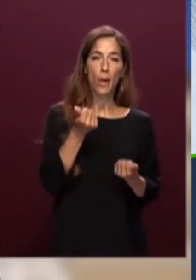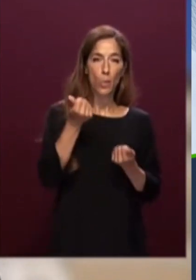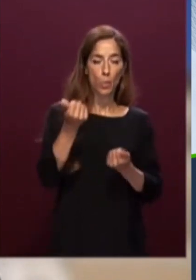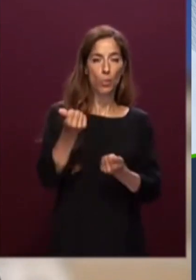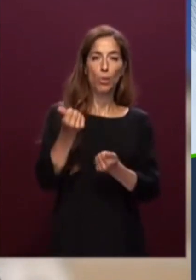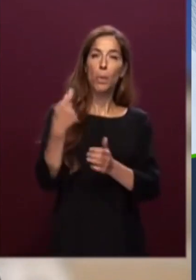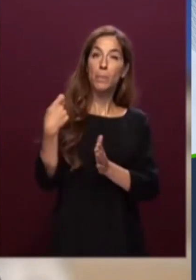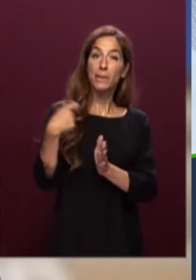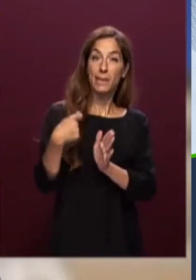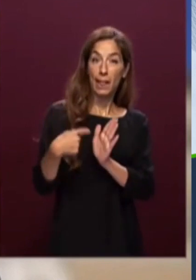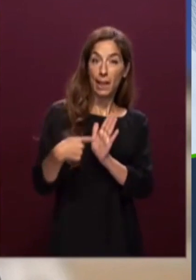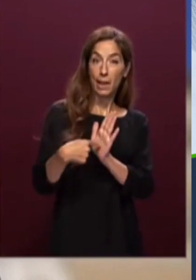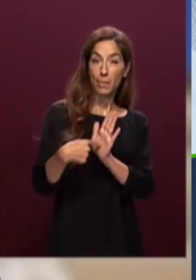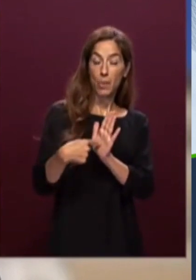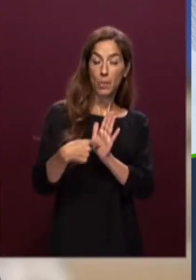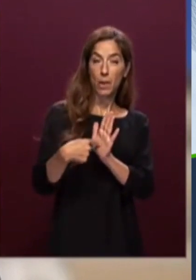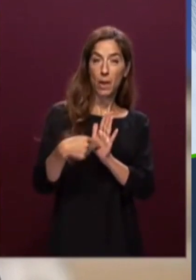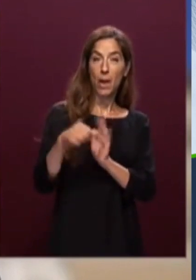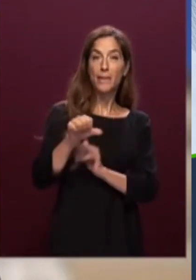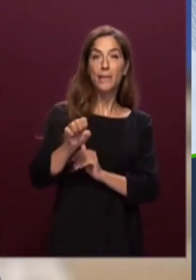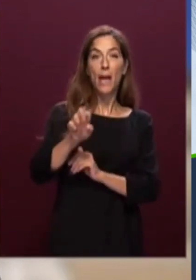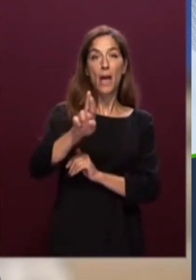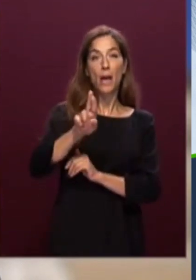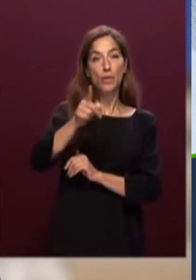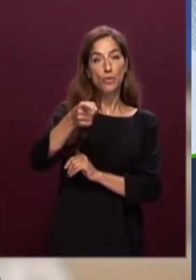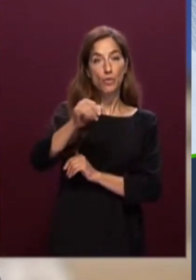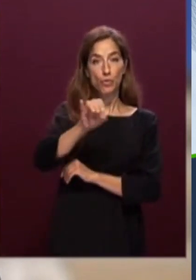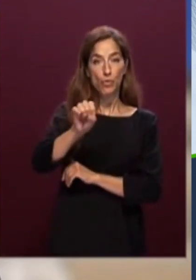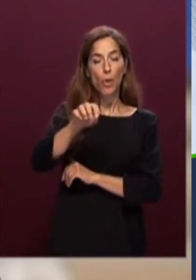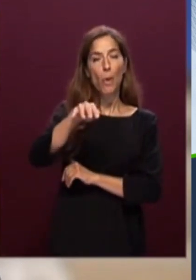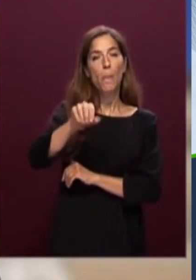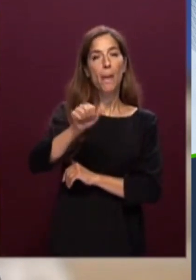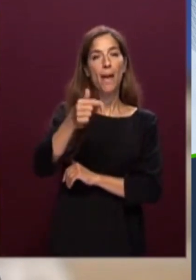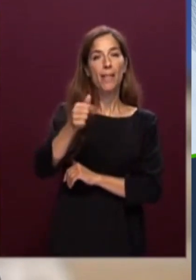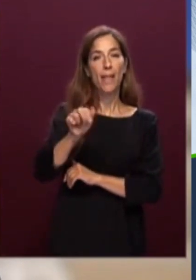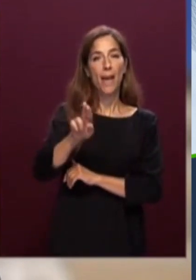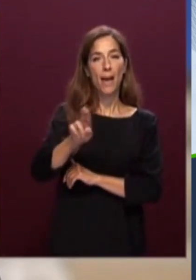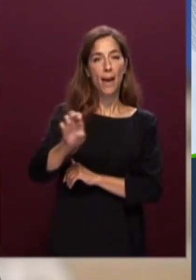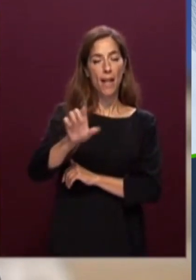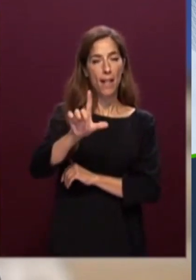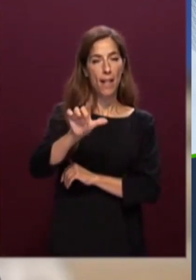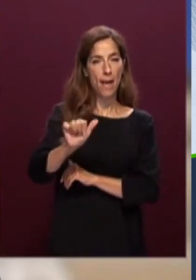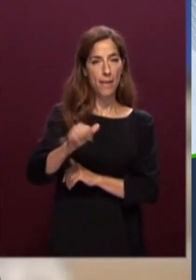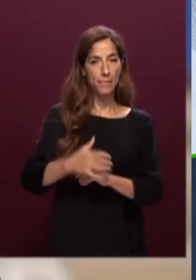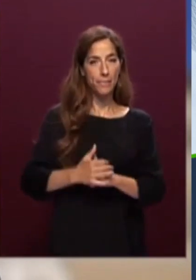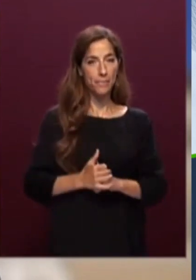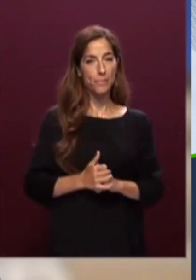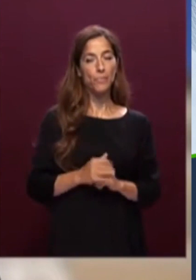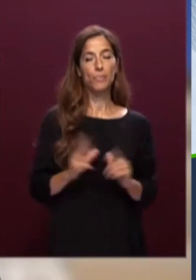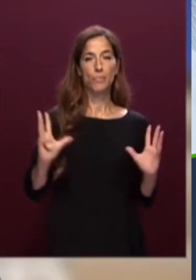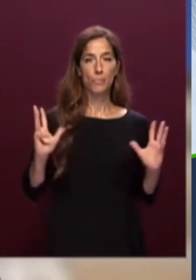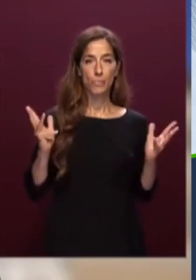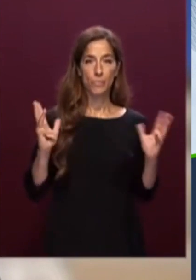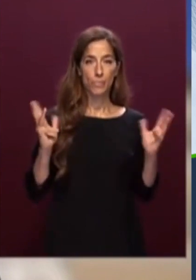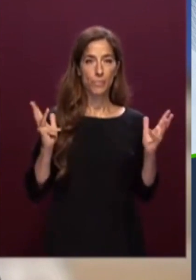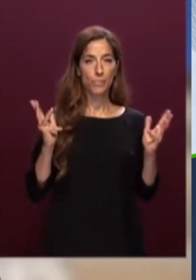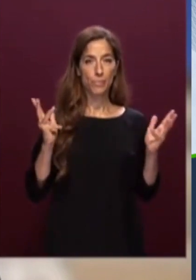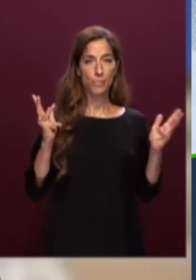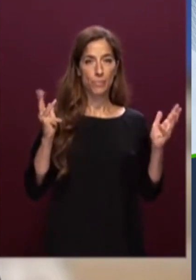Sergio Mattarella Applausi Applausi Applausi